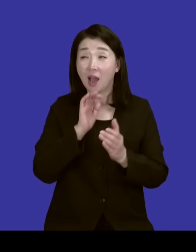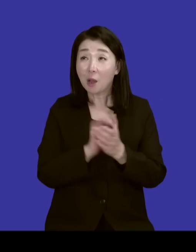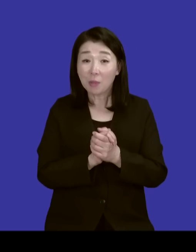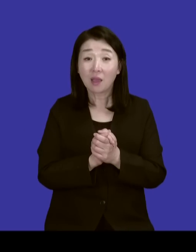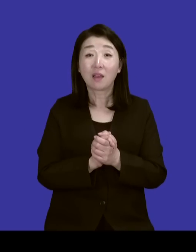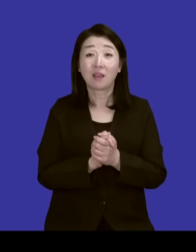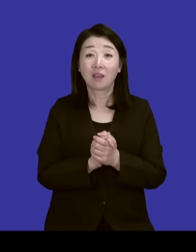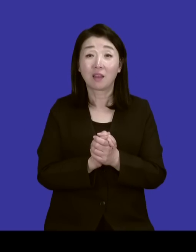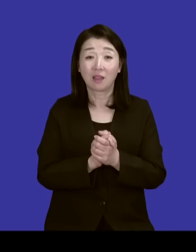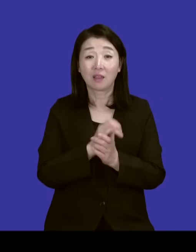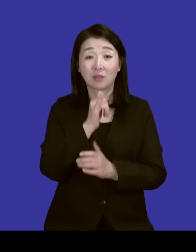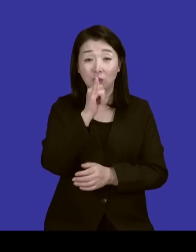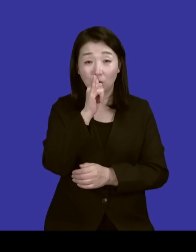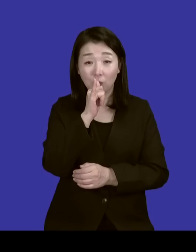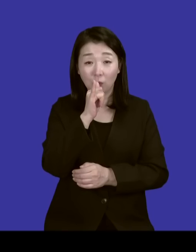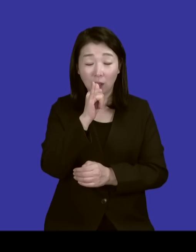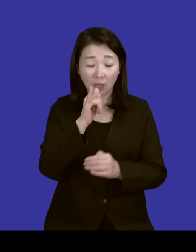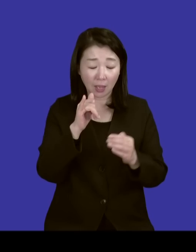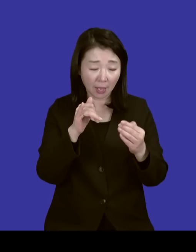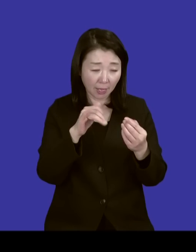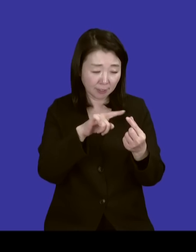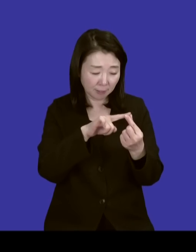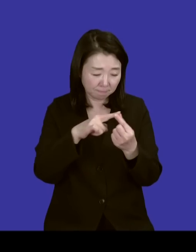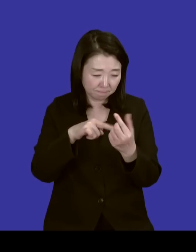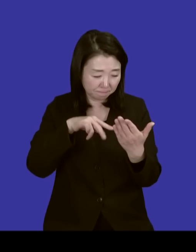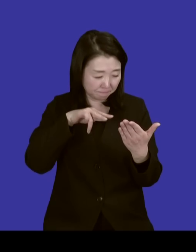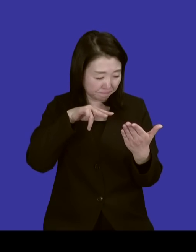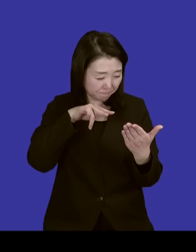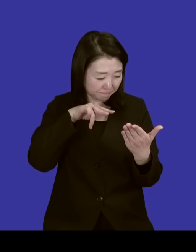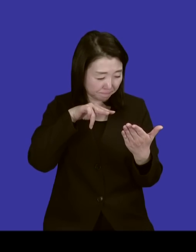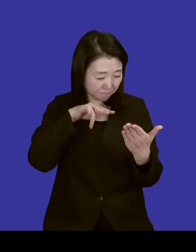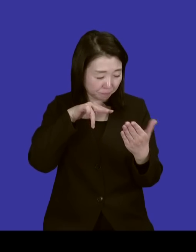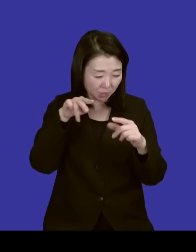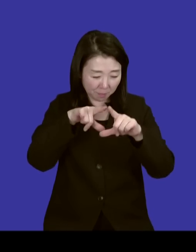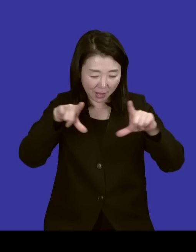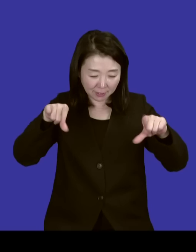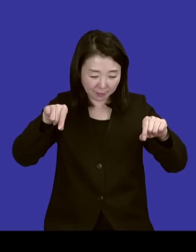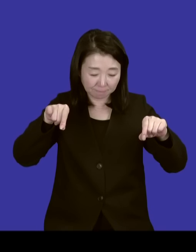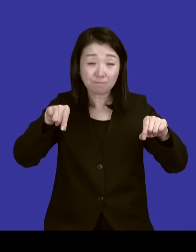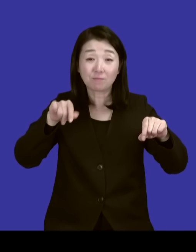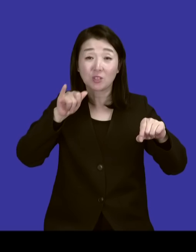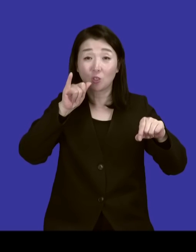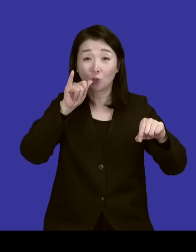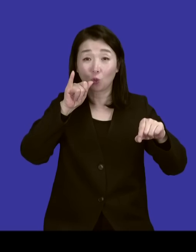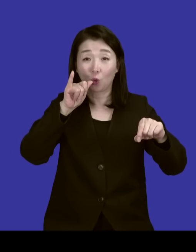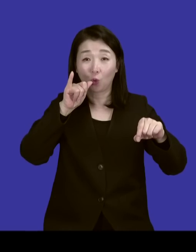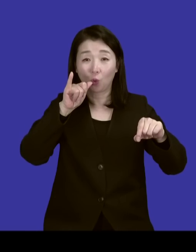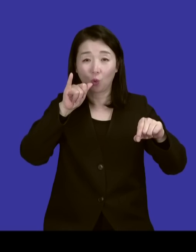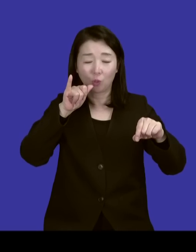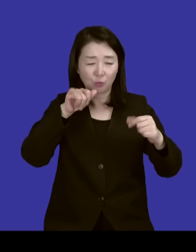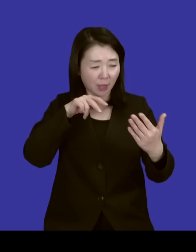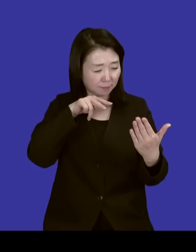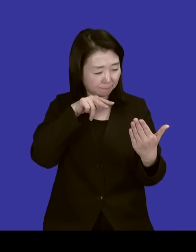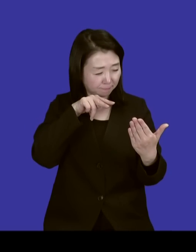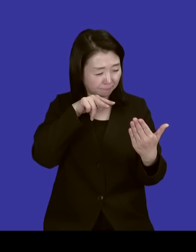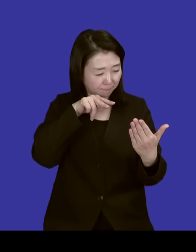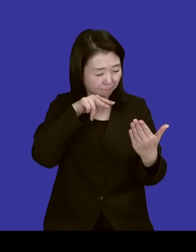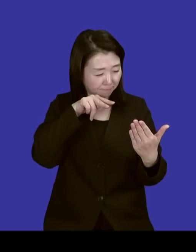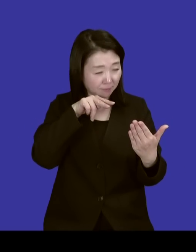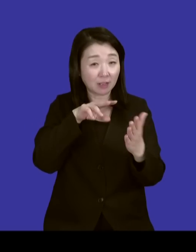그냥 한참 제가 박스를 쳐놨어요. 그리고 한참 보는데